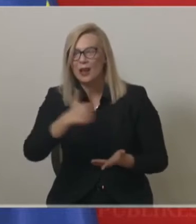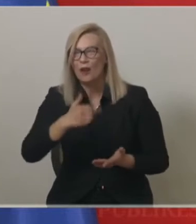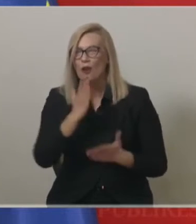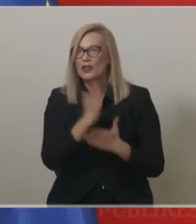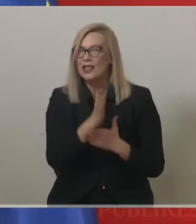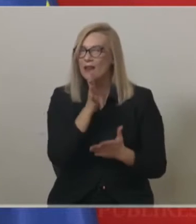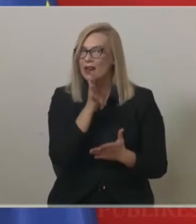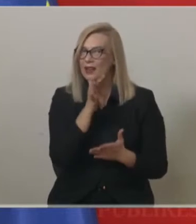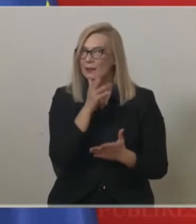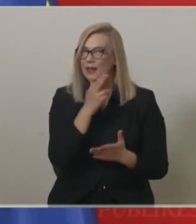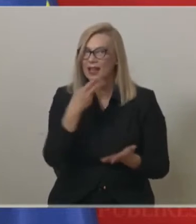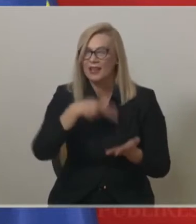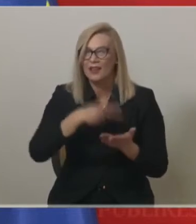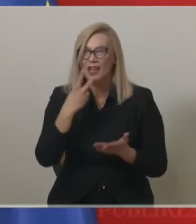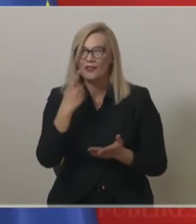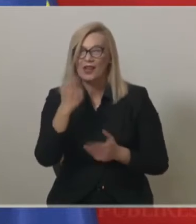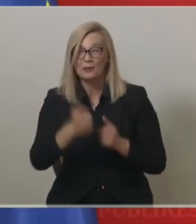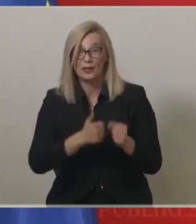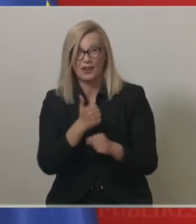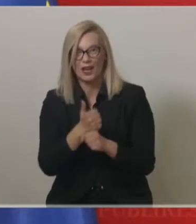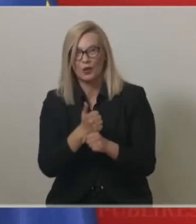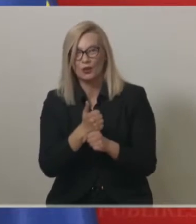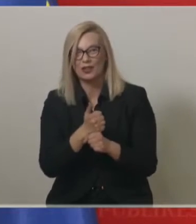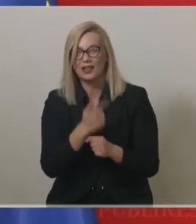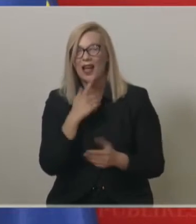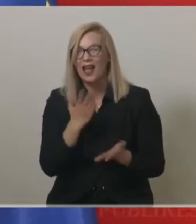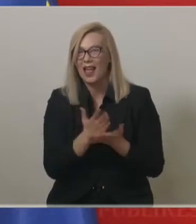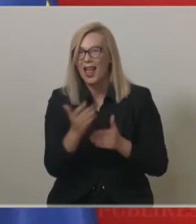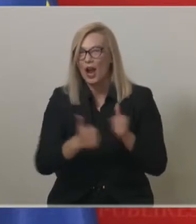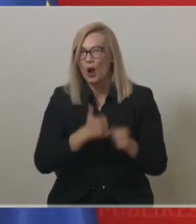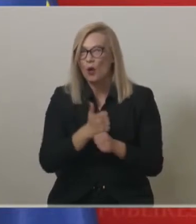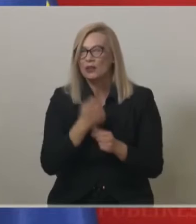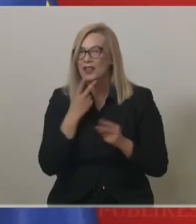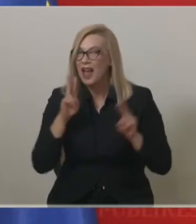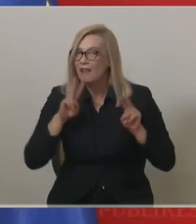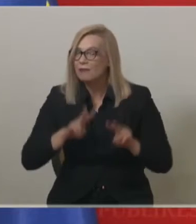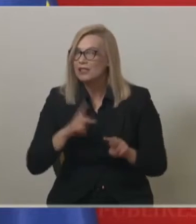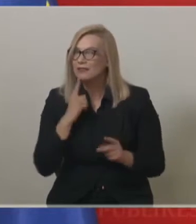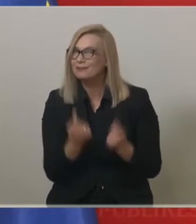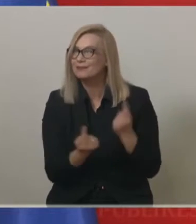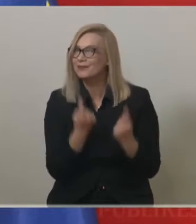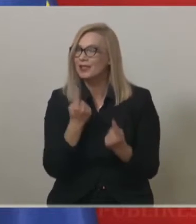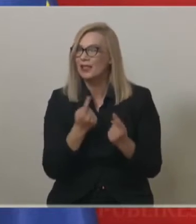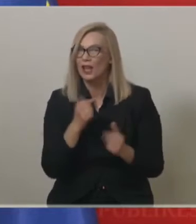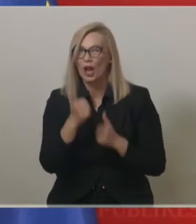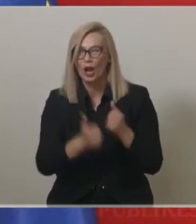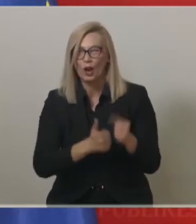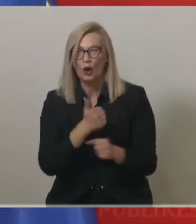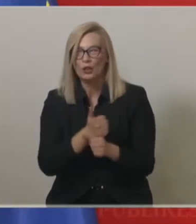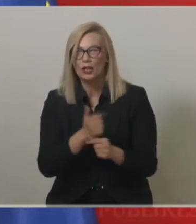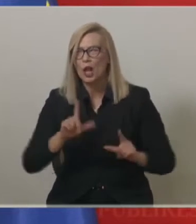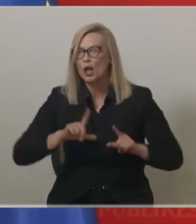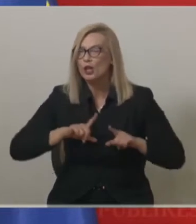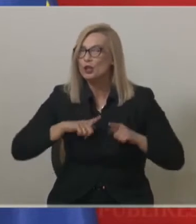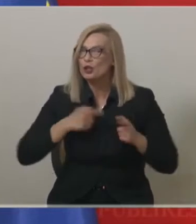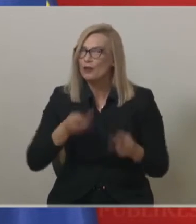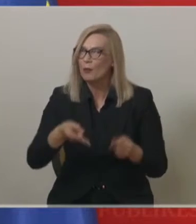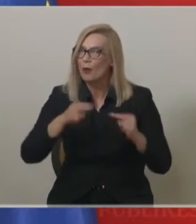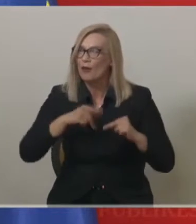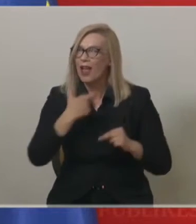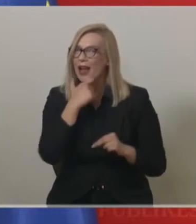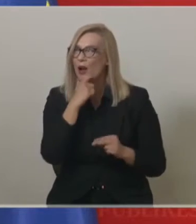Северна Македонија. 2021 година е година на вистински предизвик, година на заживување на економијата,